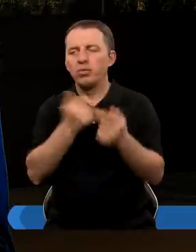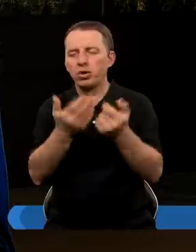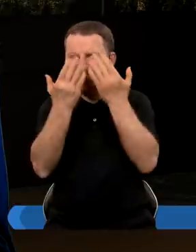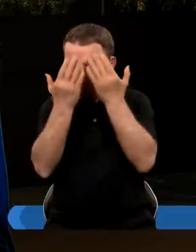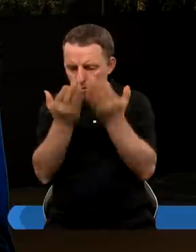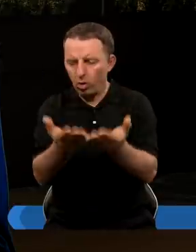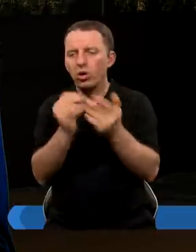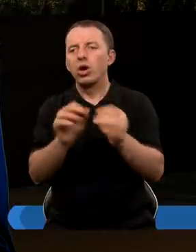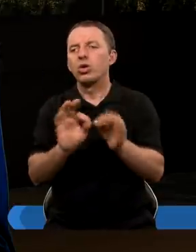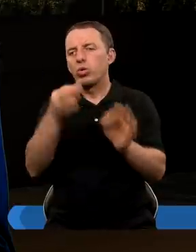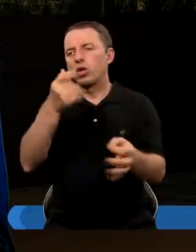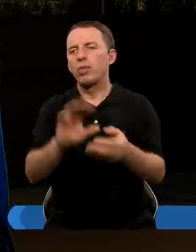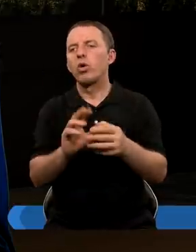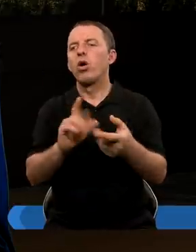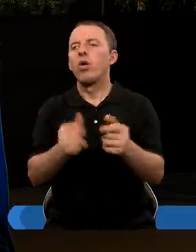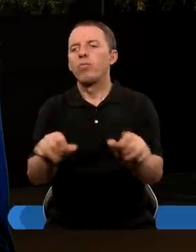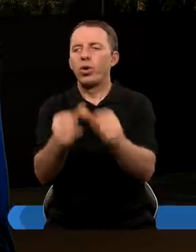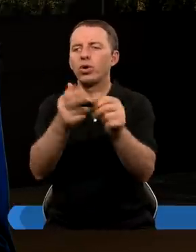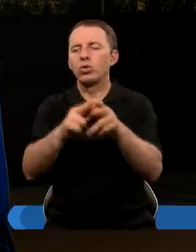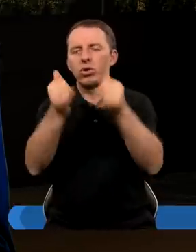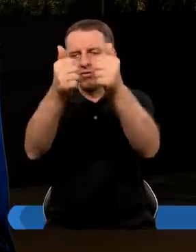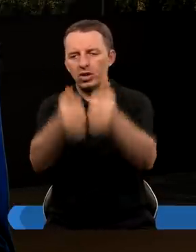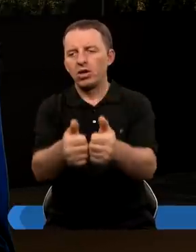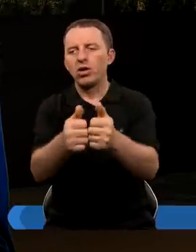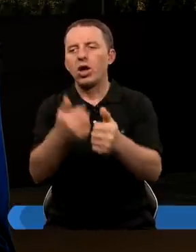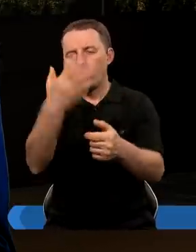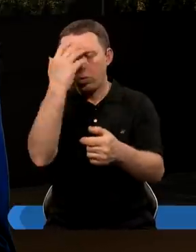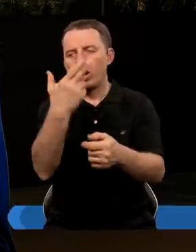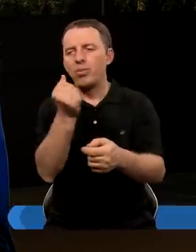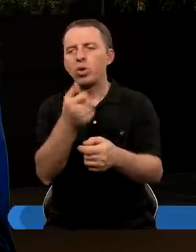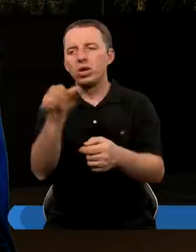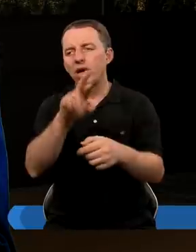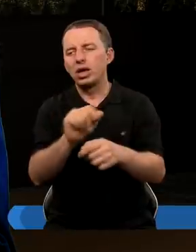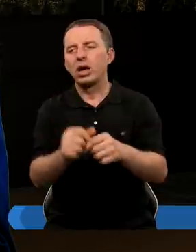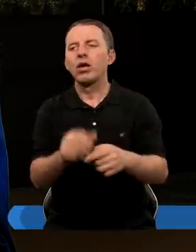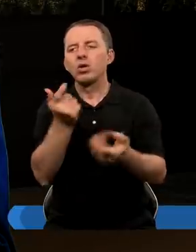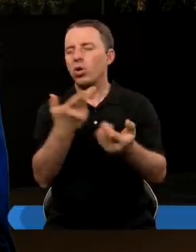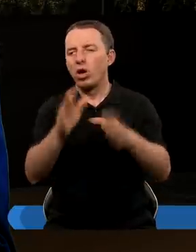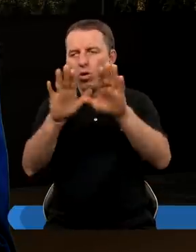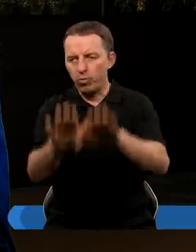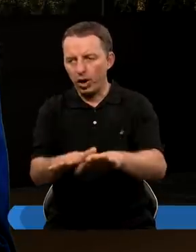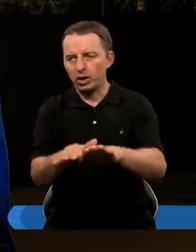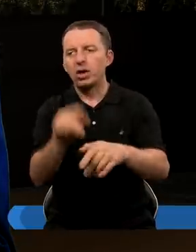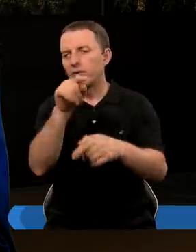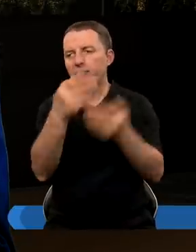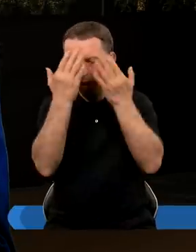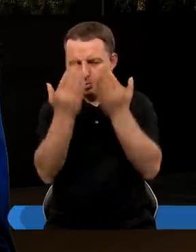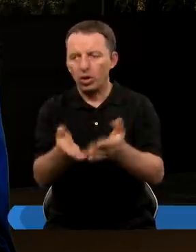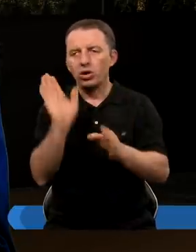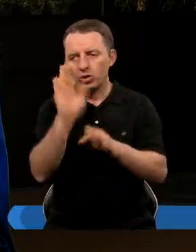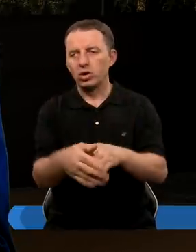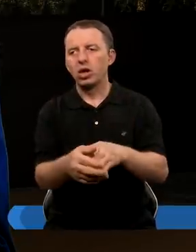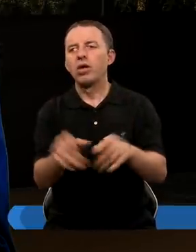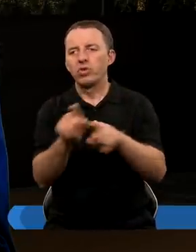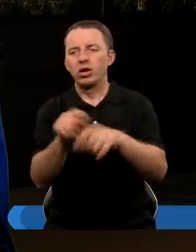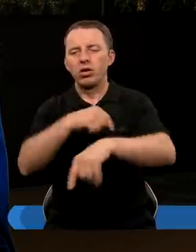paść i oddać pokłon złotemu posągowi, który wystawił król Nabuchodonozor. A kto nie upadnie i nie odda pokłonu,